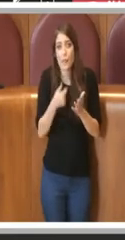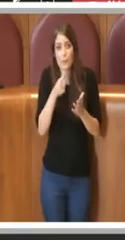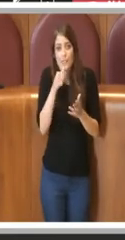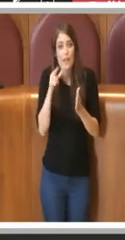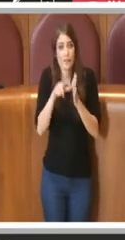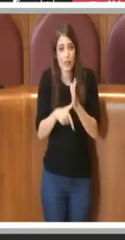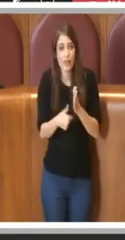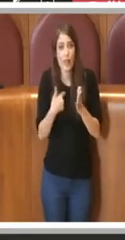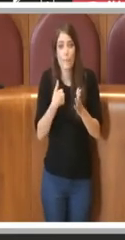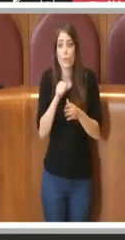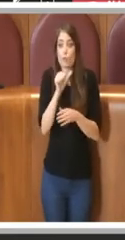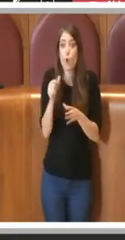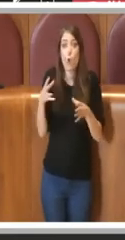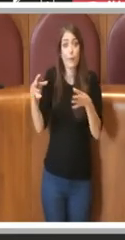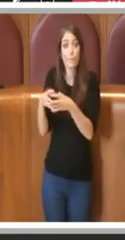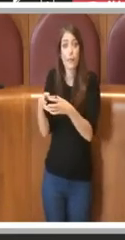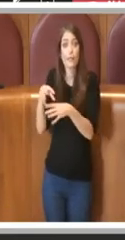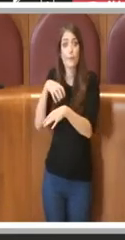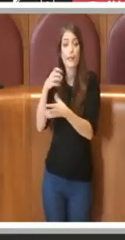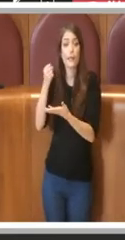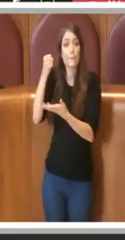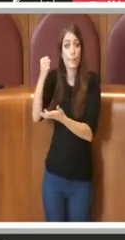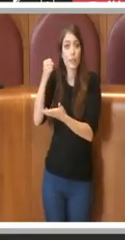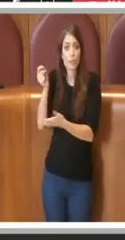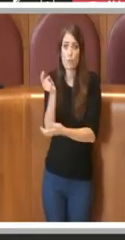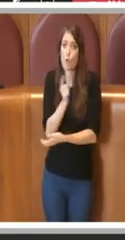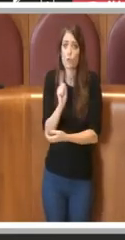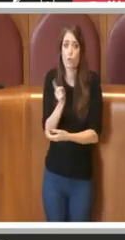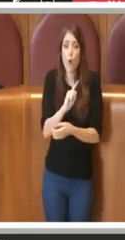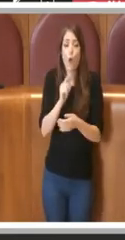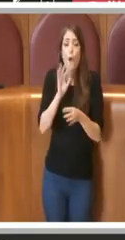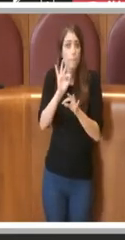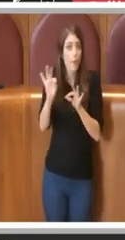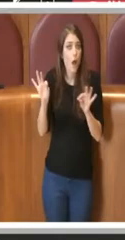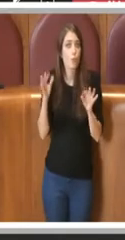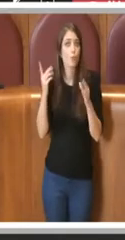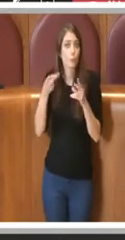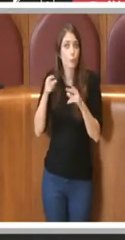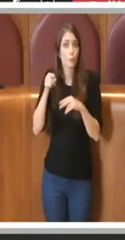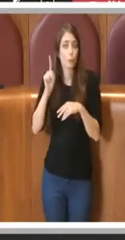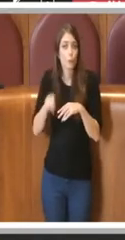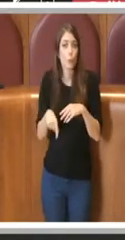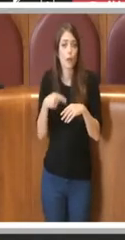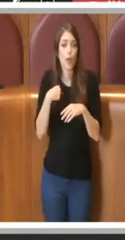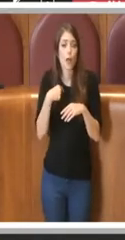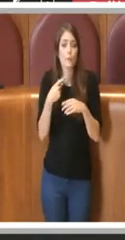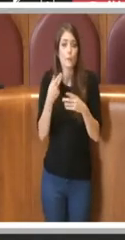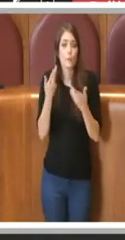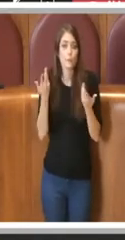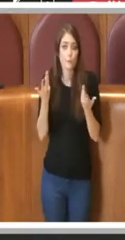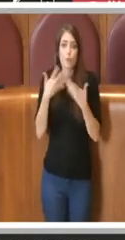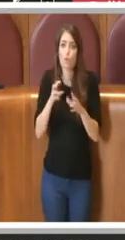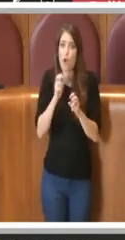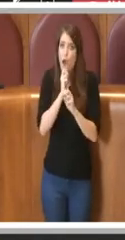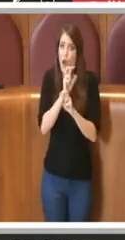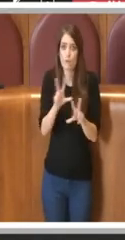secondo me, secondo me, mi hanno già avvertito che dovranno comunque